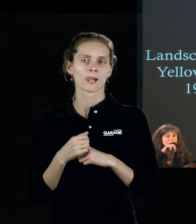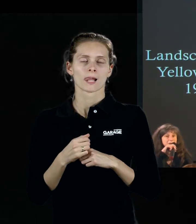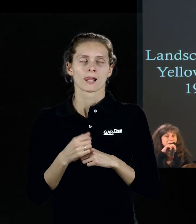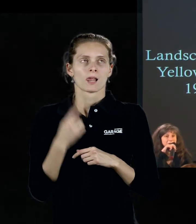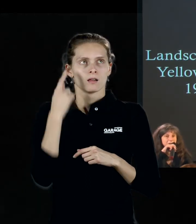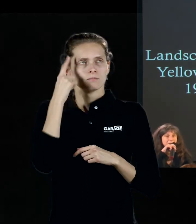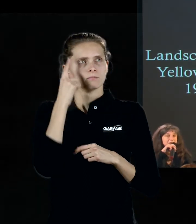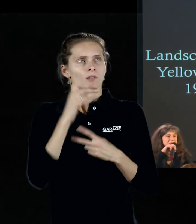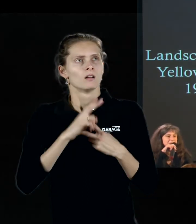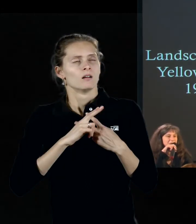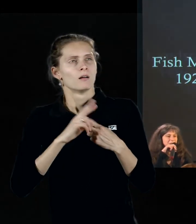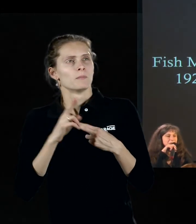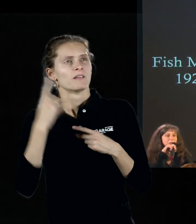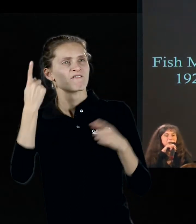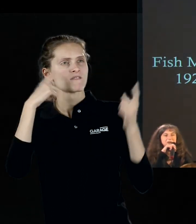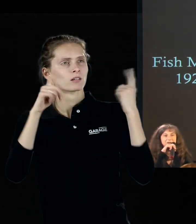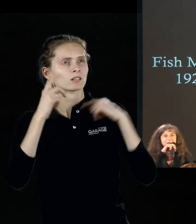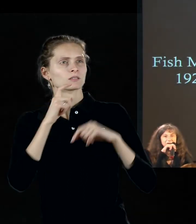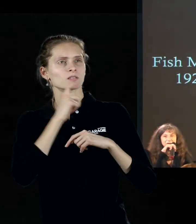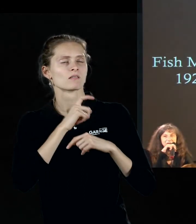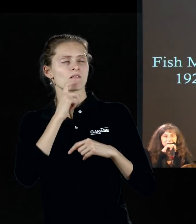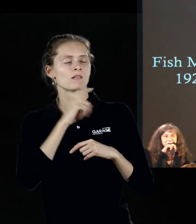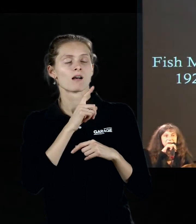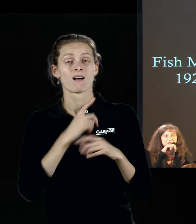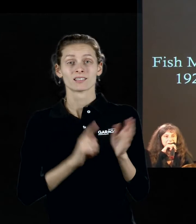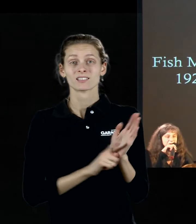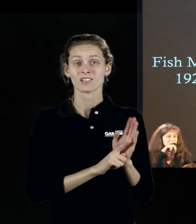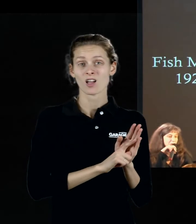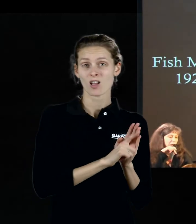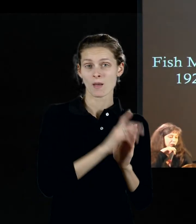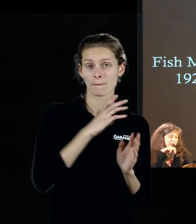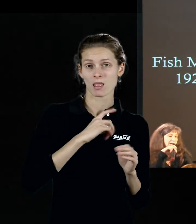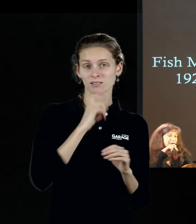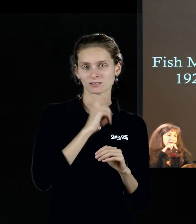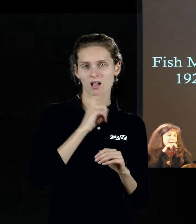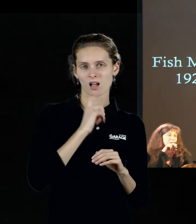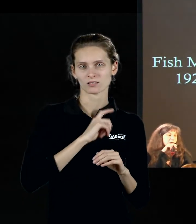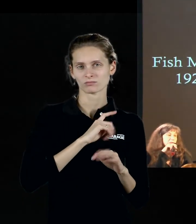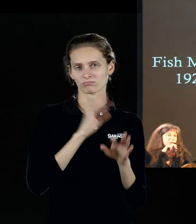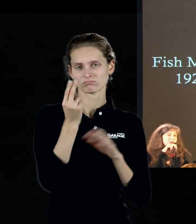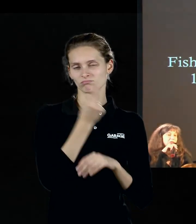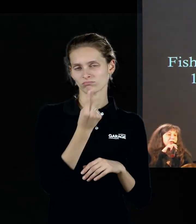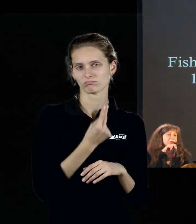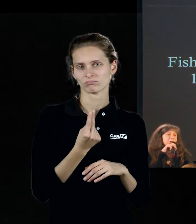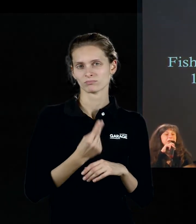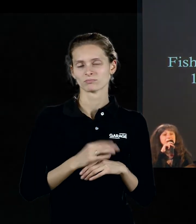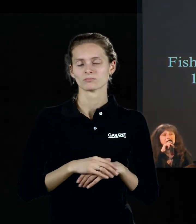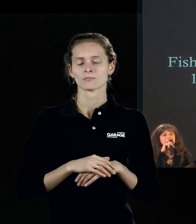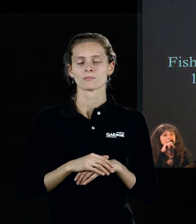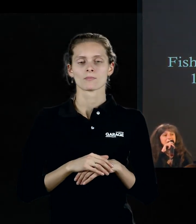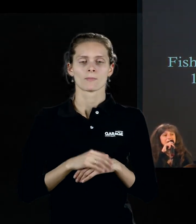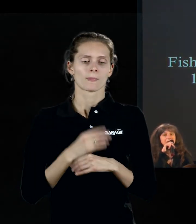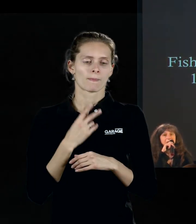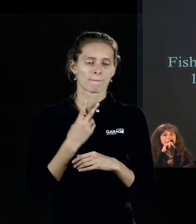фантастическим и сказочным. Опять-таки начинал он, как вы помните, со сказочных, вполне сказочных сюжетов. И с миром примитивистским и